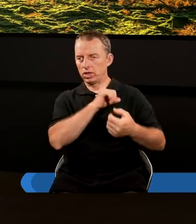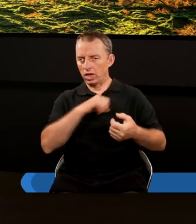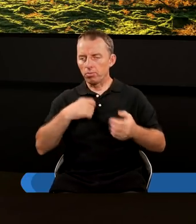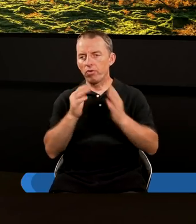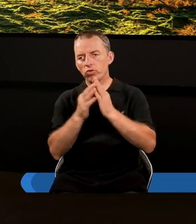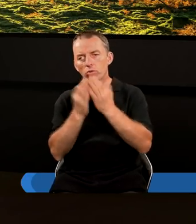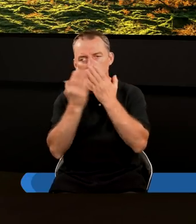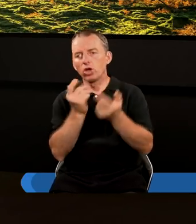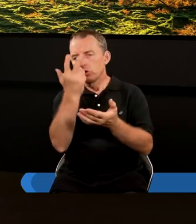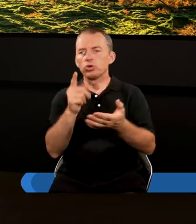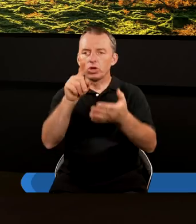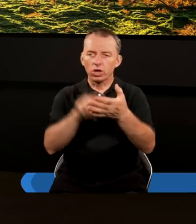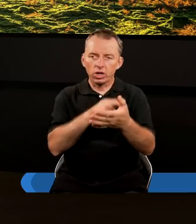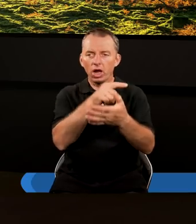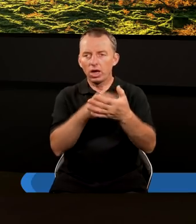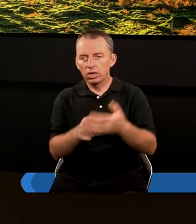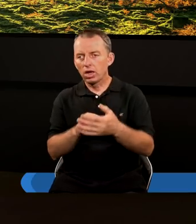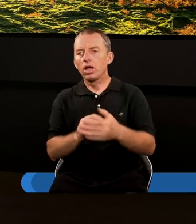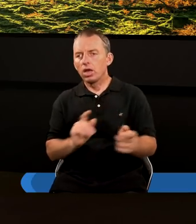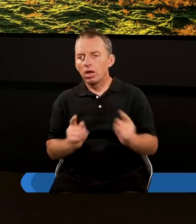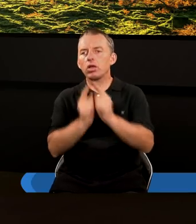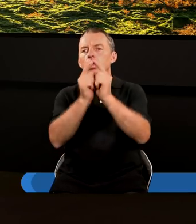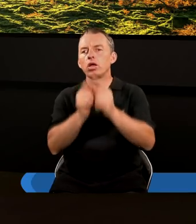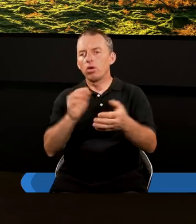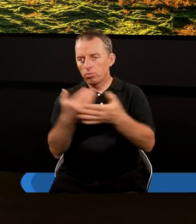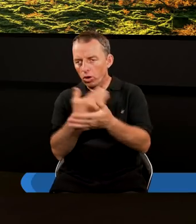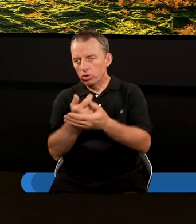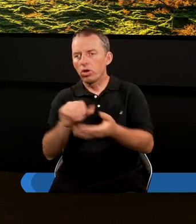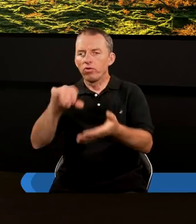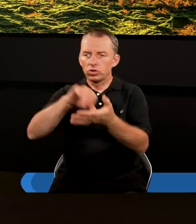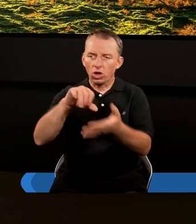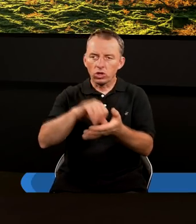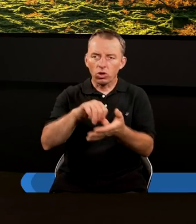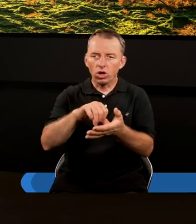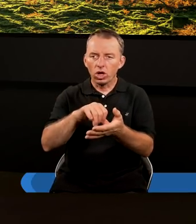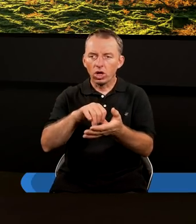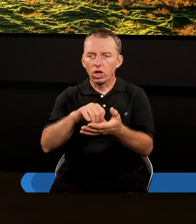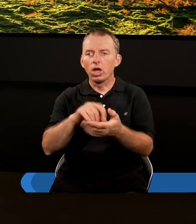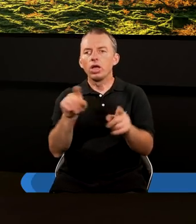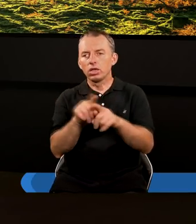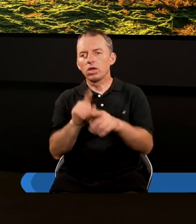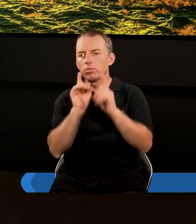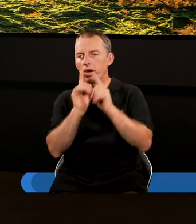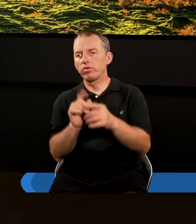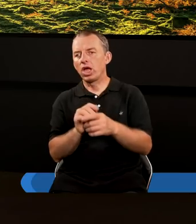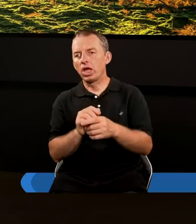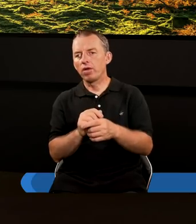i tam trzykrotnie natkniecie się na początku tego rozdziału, w środku też, prawda,